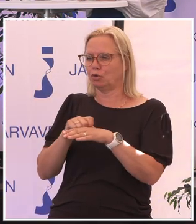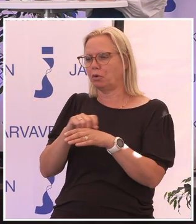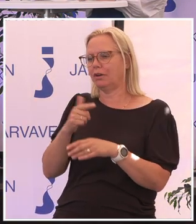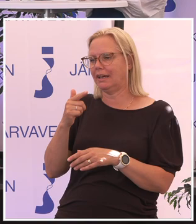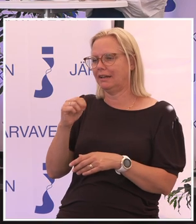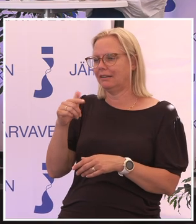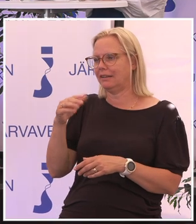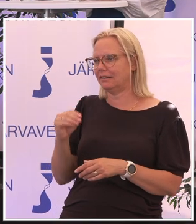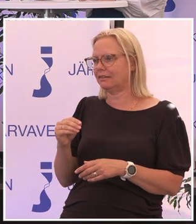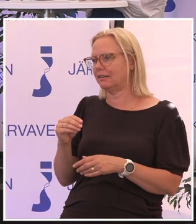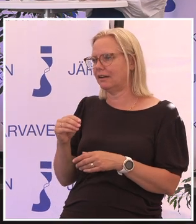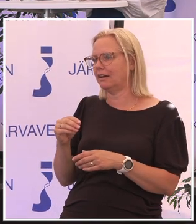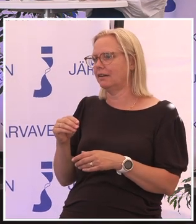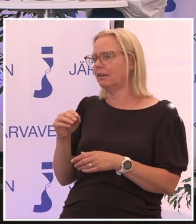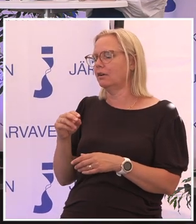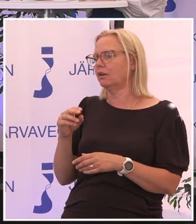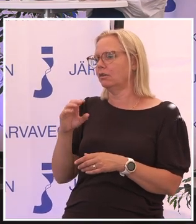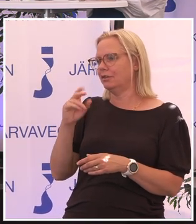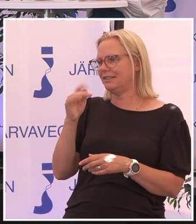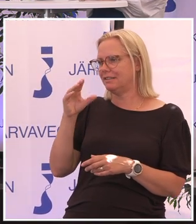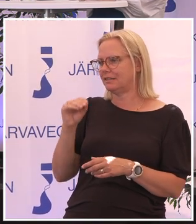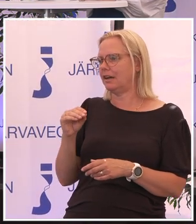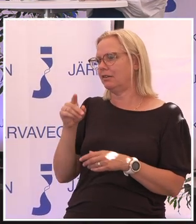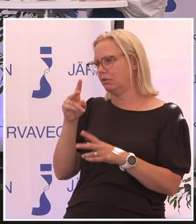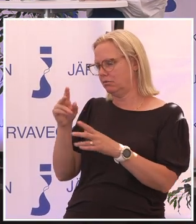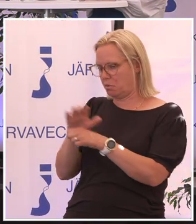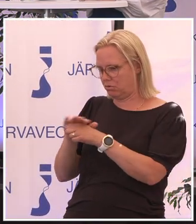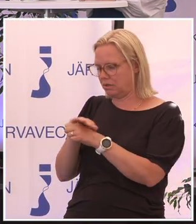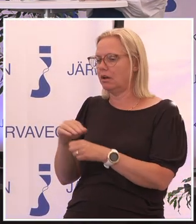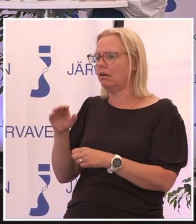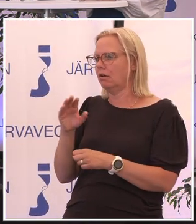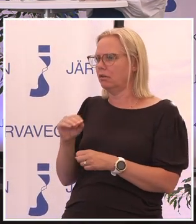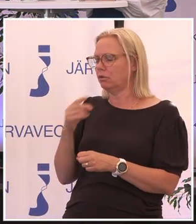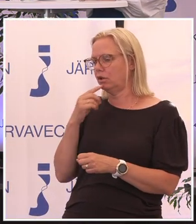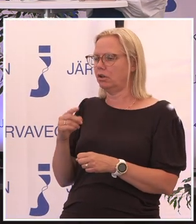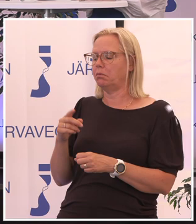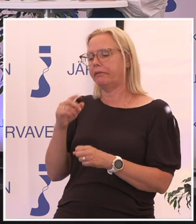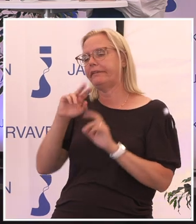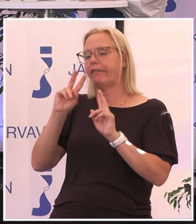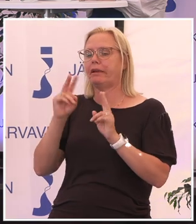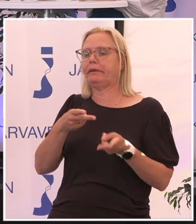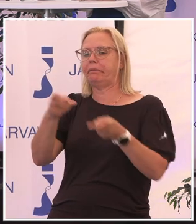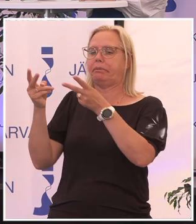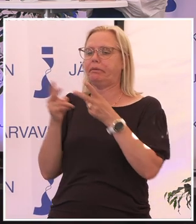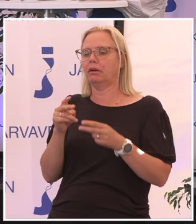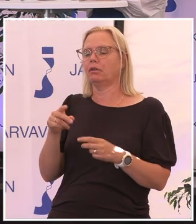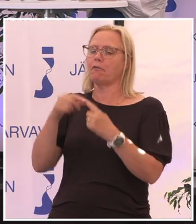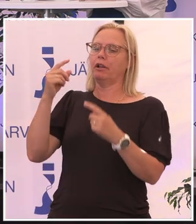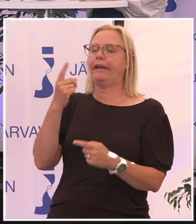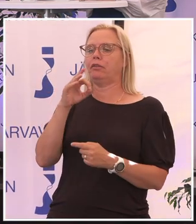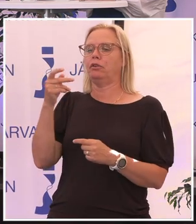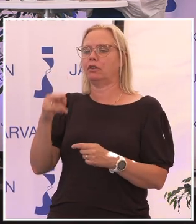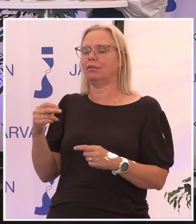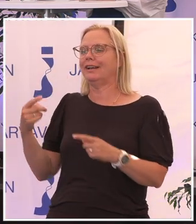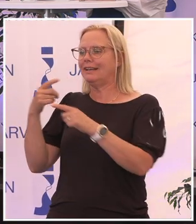Sista, det var olika. Så då har de det som sveg på, ja, det ska vara jämlikt. då tog de hundra kronor istället för